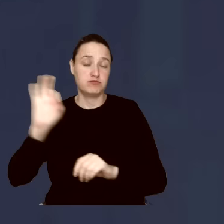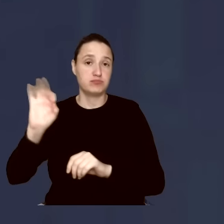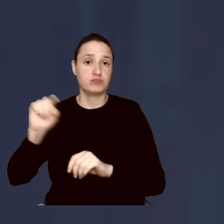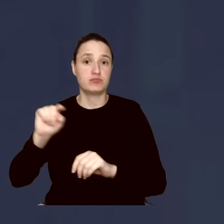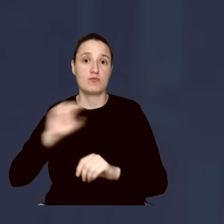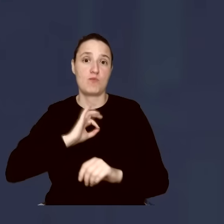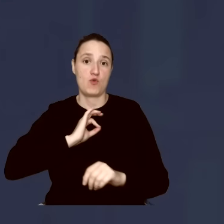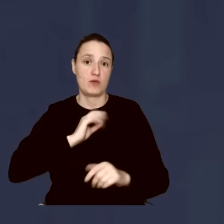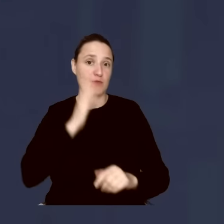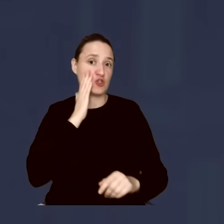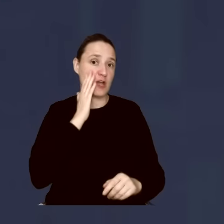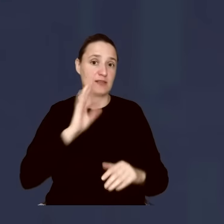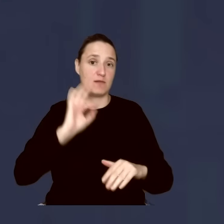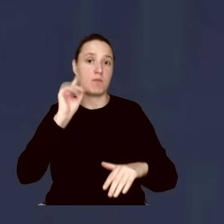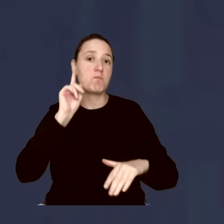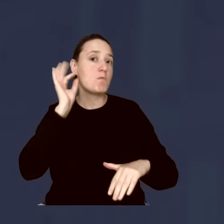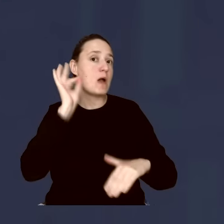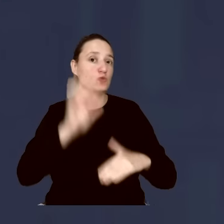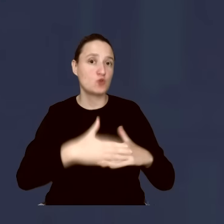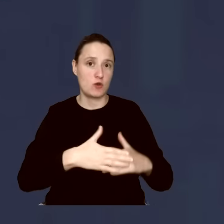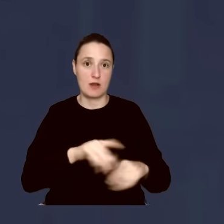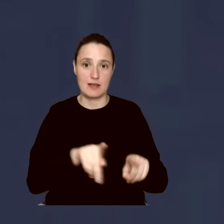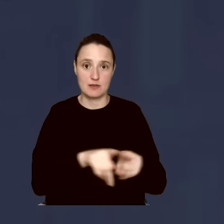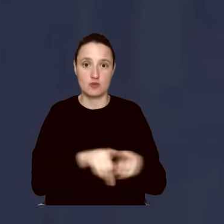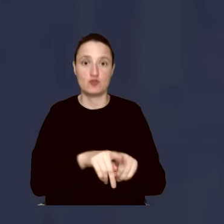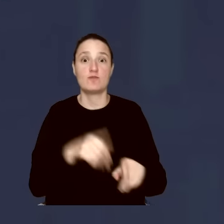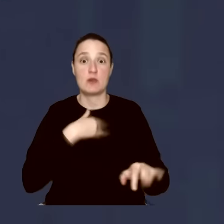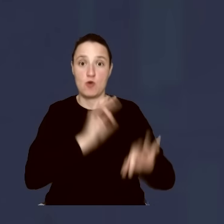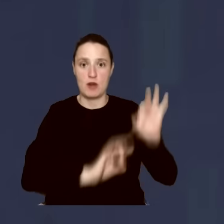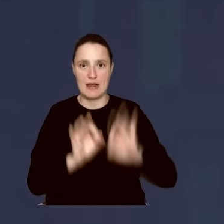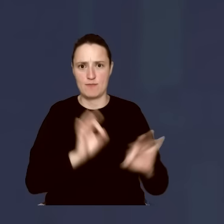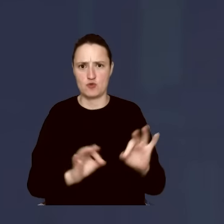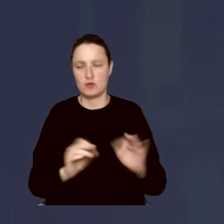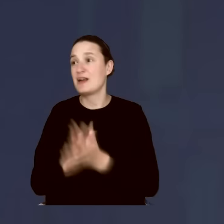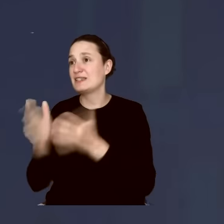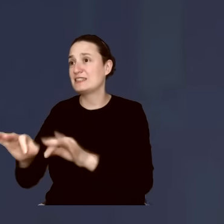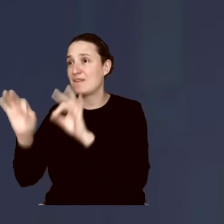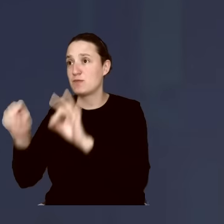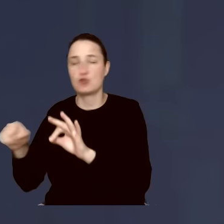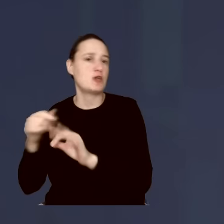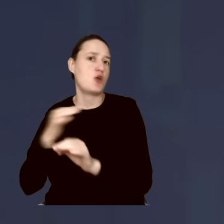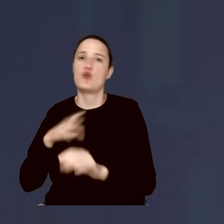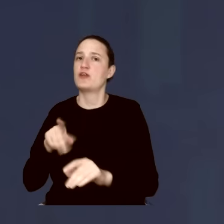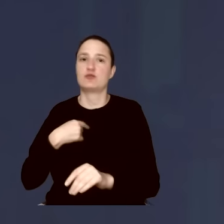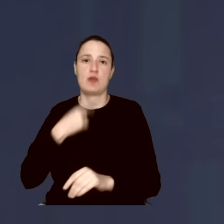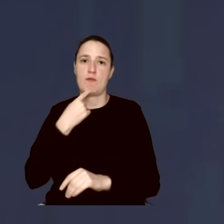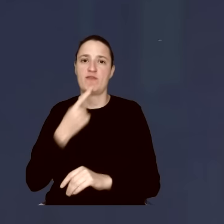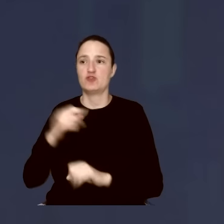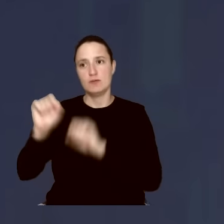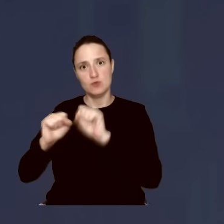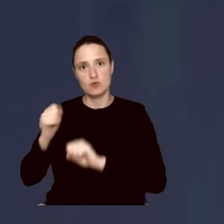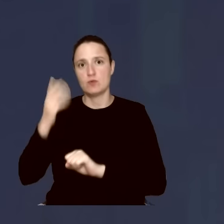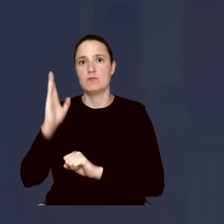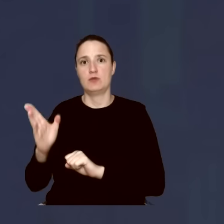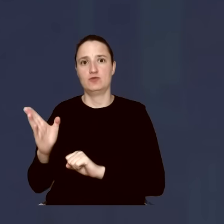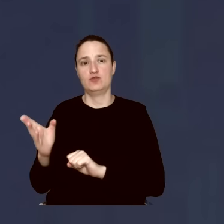Państwa, zaraz na drugi dzień, jak ten paszkwil pojawił się na łamach Gazety Wyborczej, zapowiedziałem pozew i zapowiedziałem, że do pozwu